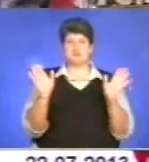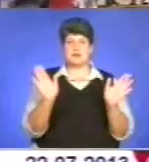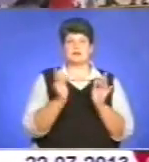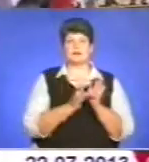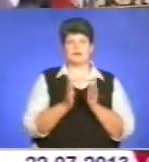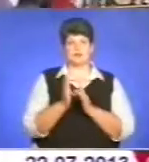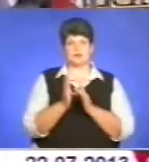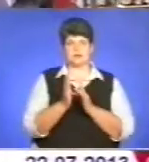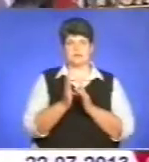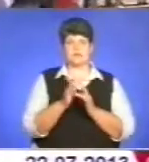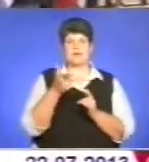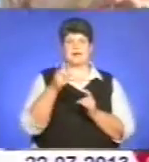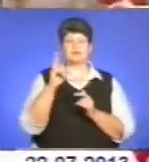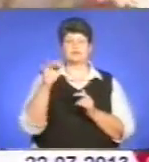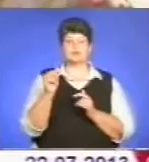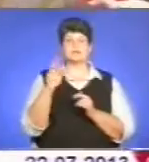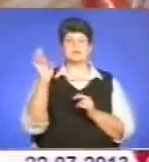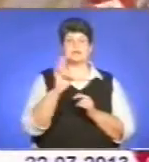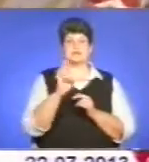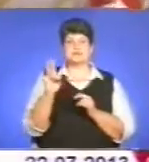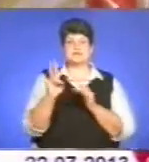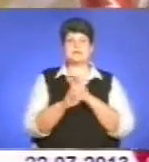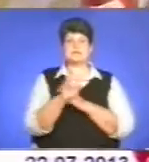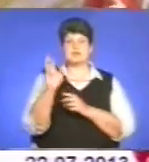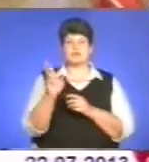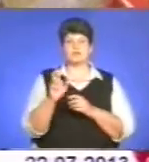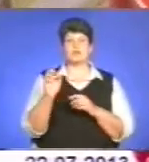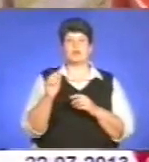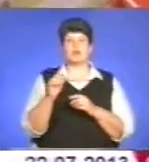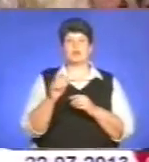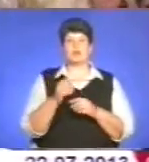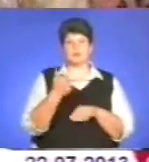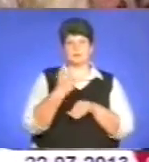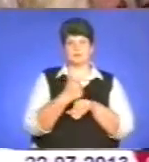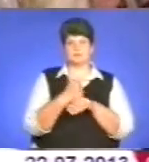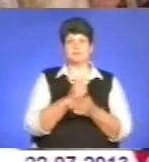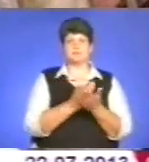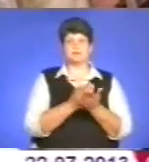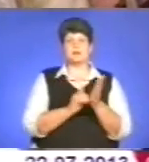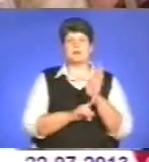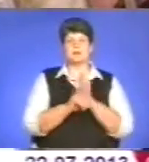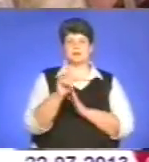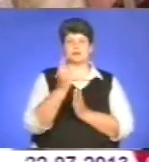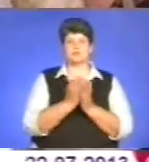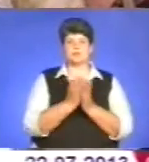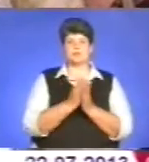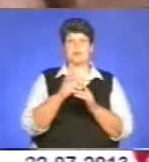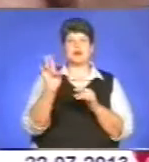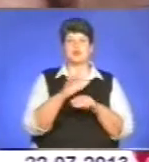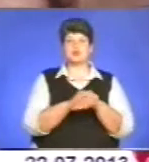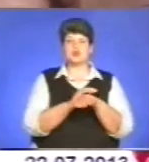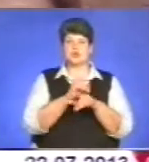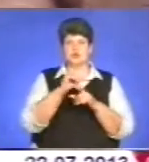Української Греко-католицької церкви проосвящений владика Василій Семенюк очолив літургію. Перед початком служби владика поблагословив